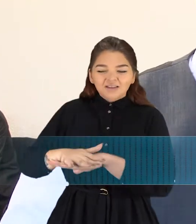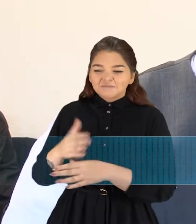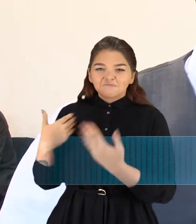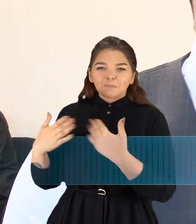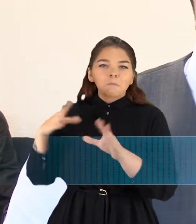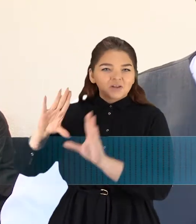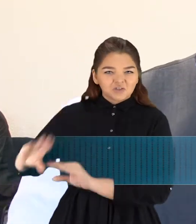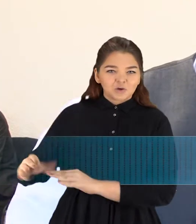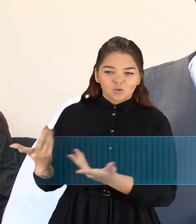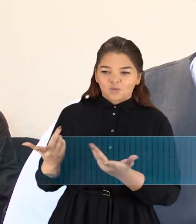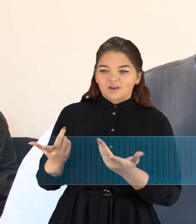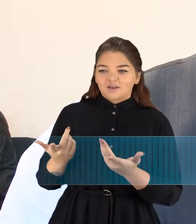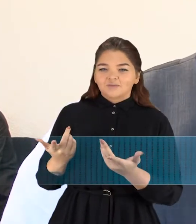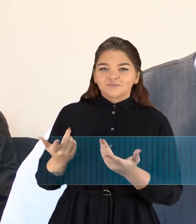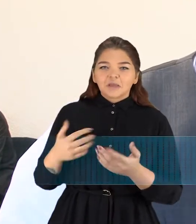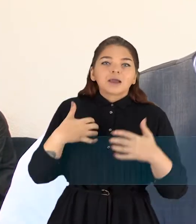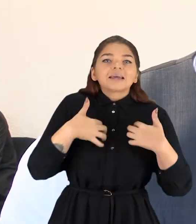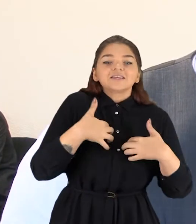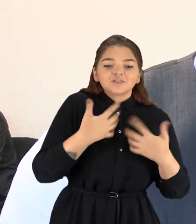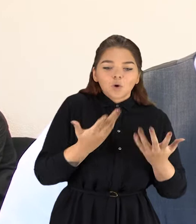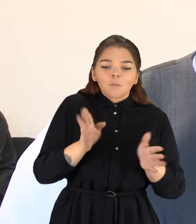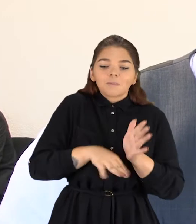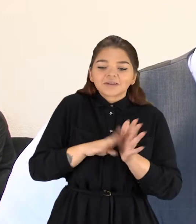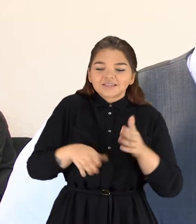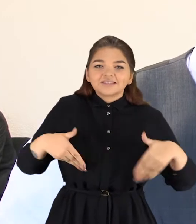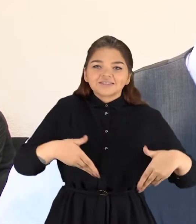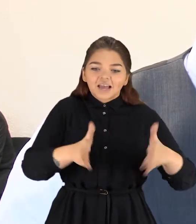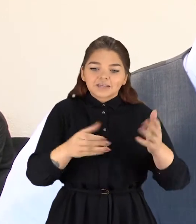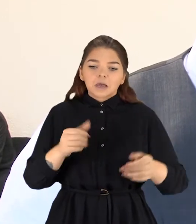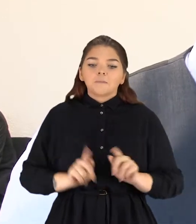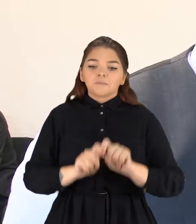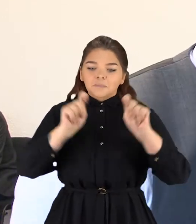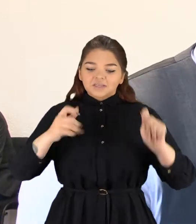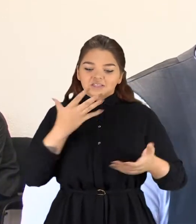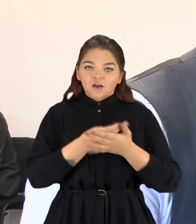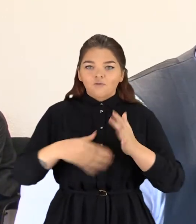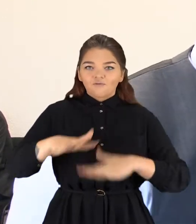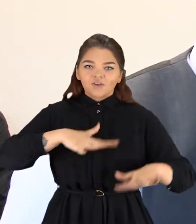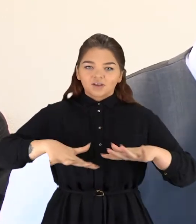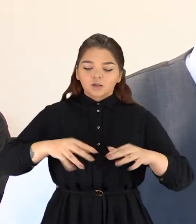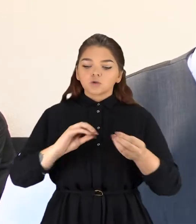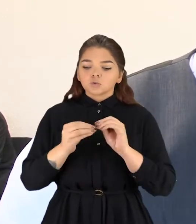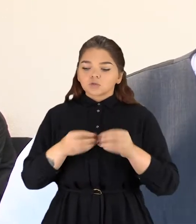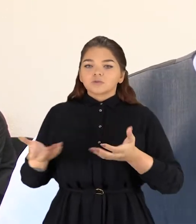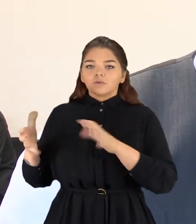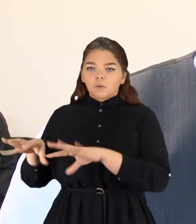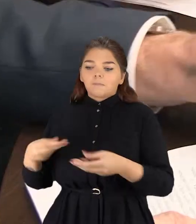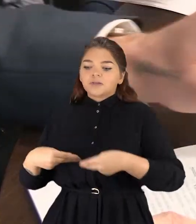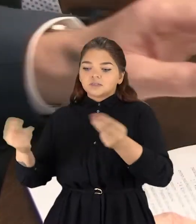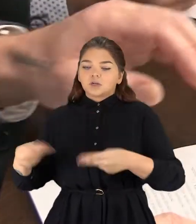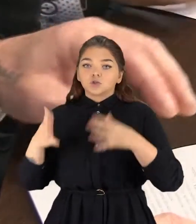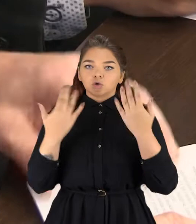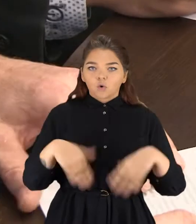leidžia mažiau bendrauti su bankais ir įsipariguoti jiems ir toks greitesnis, paprastesnis kelius pradėti savo veiklą.